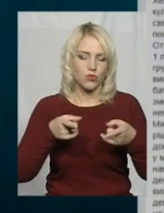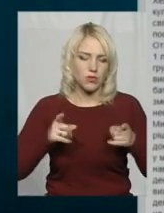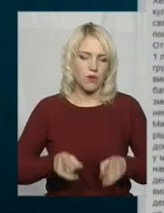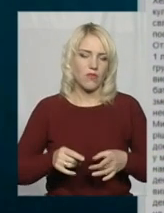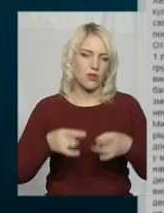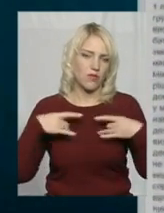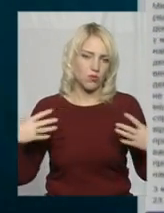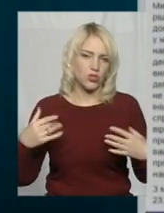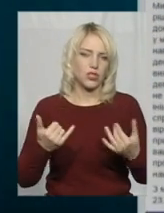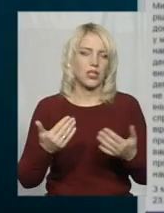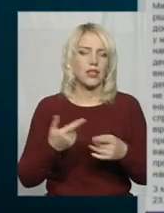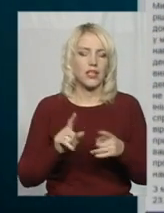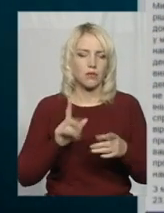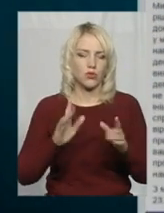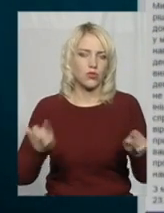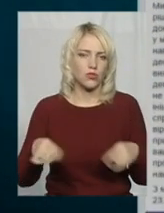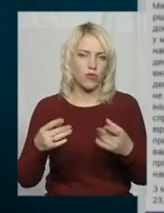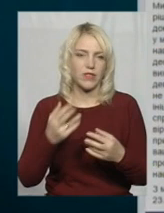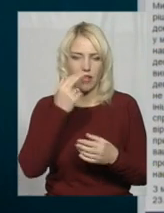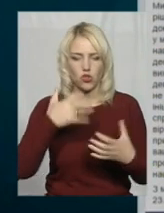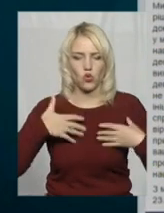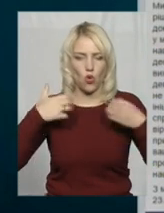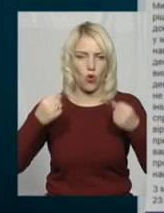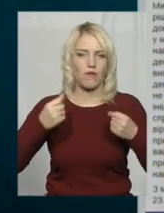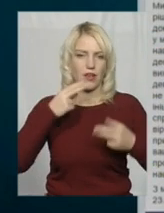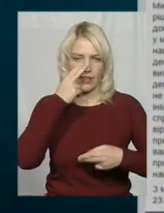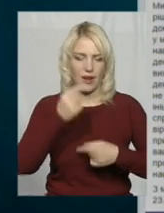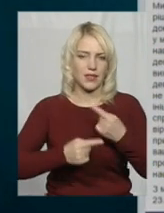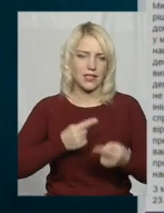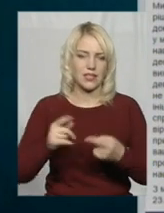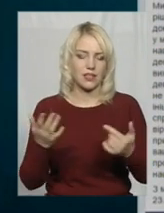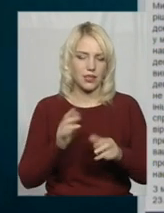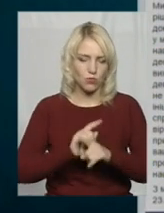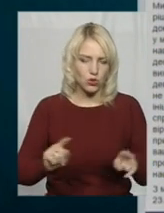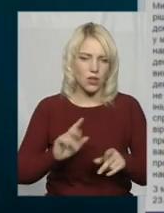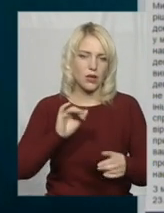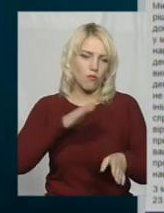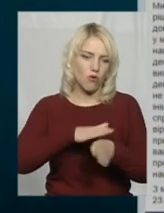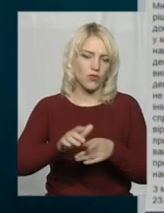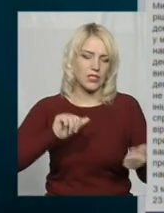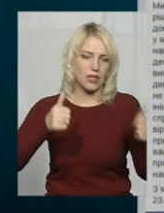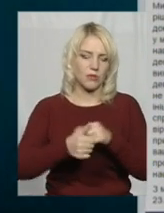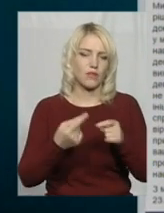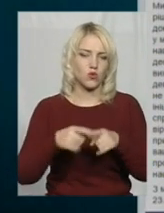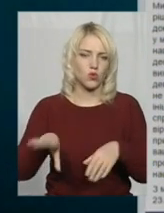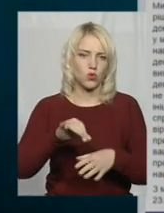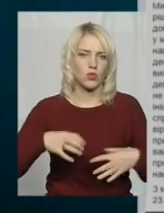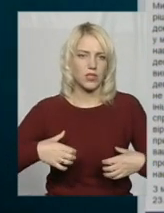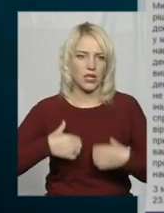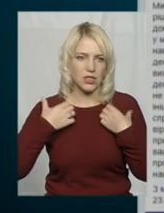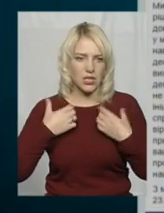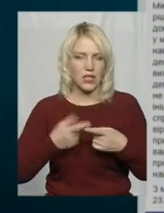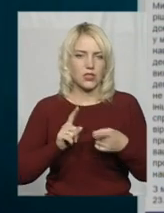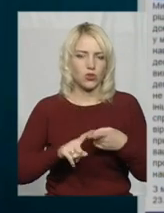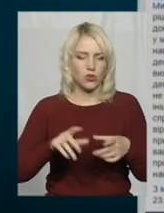заснованим на здорових традиціях, котрі, розповсюджуючись, зможуть повністю замінити всю ту жахливу екзальтацію